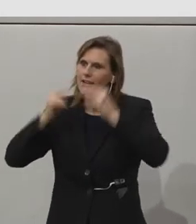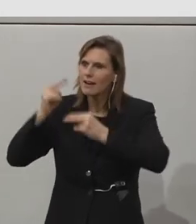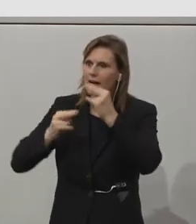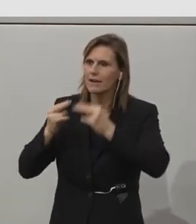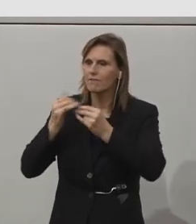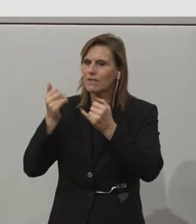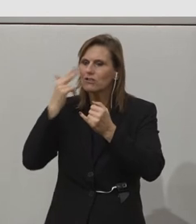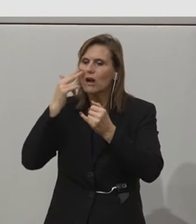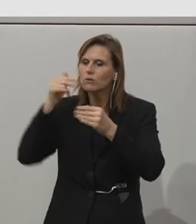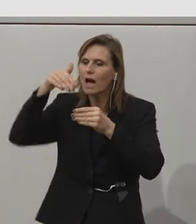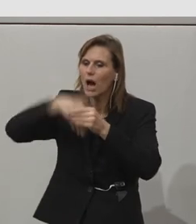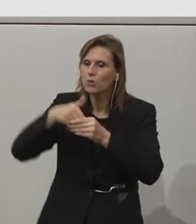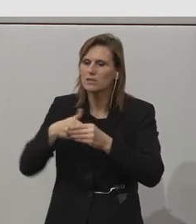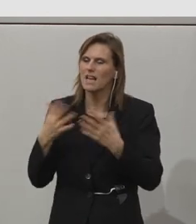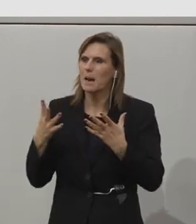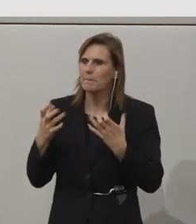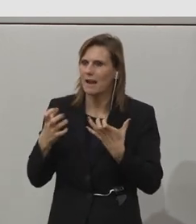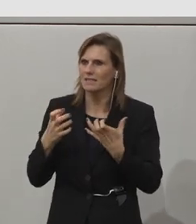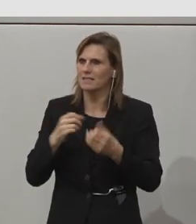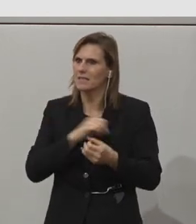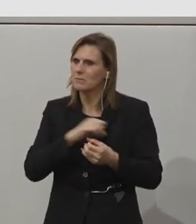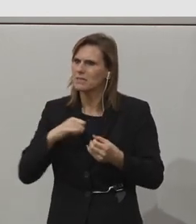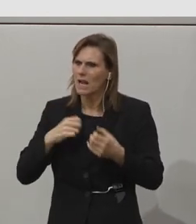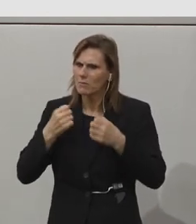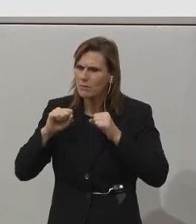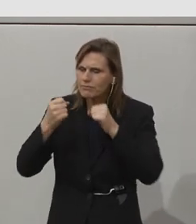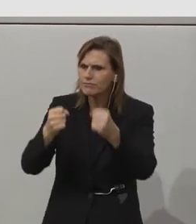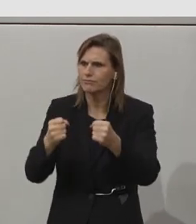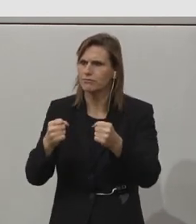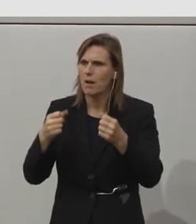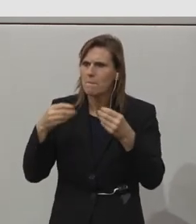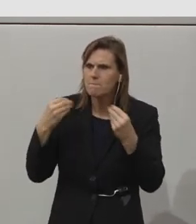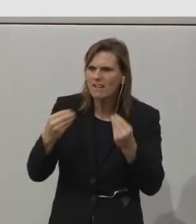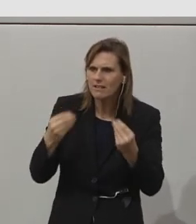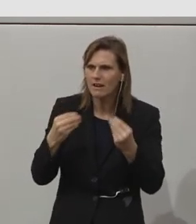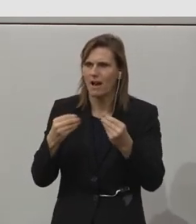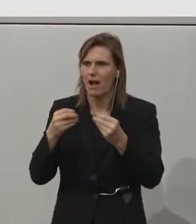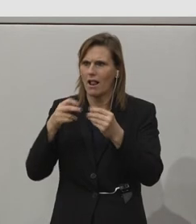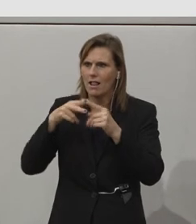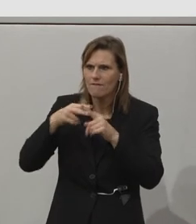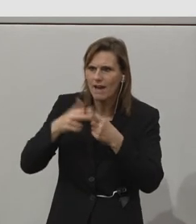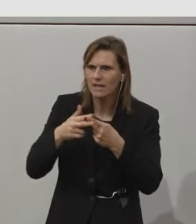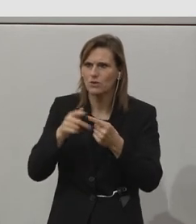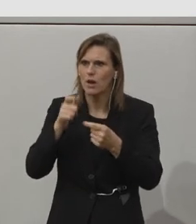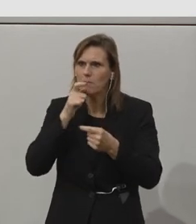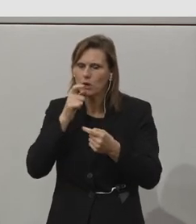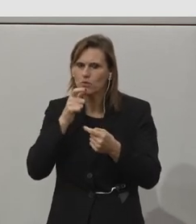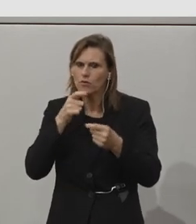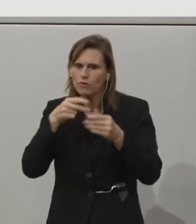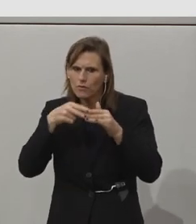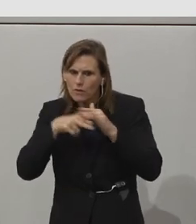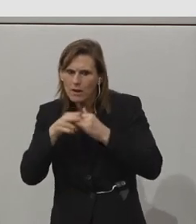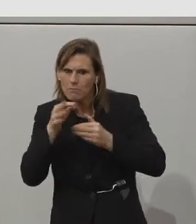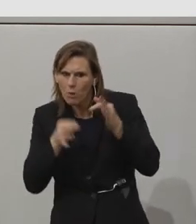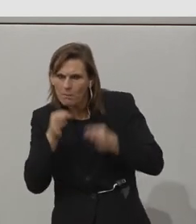Also mit seinen eigenen Händen, mit Arbeitsmaterialien, mit Werkzeugen, einen Beruf kennenlernt, es